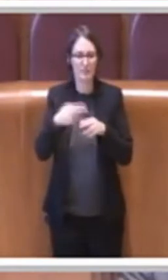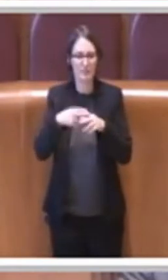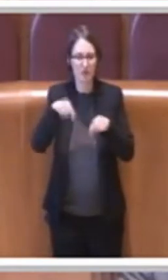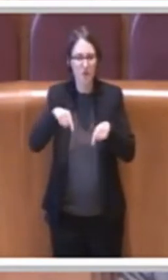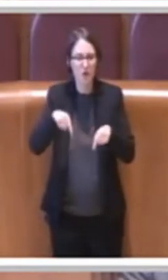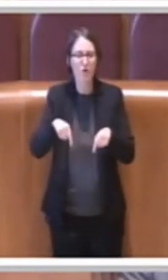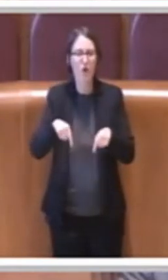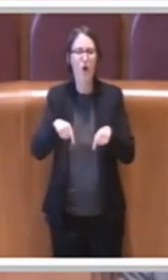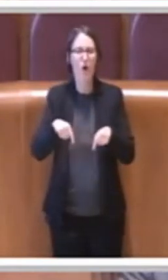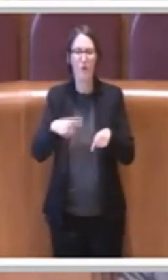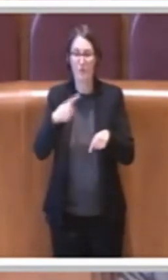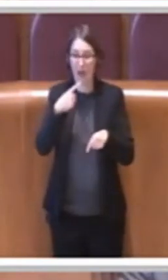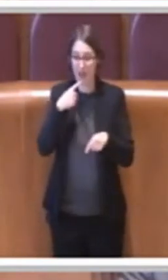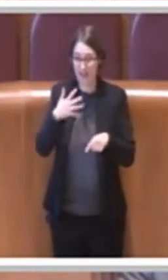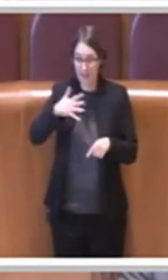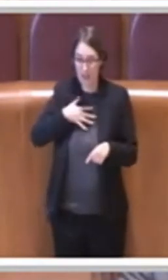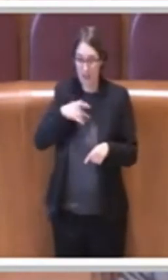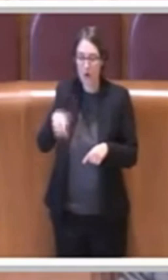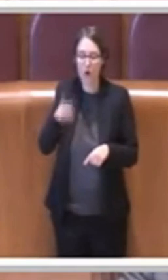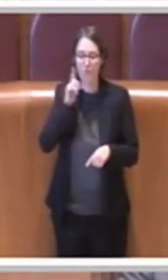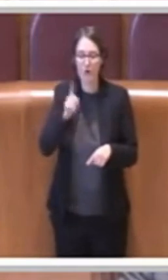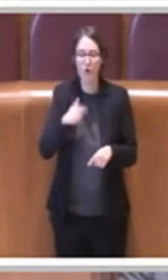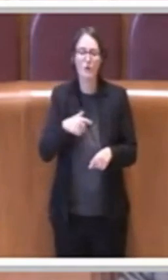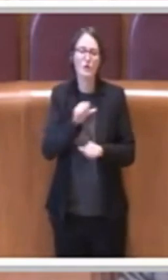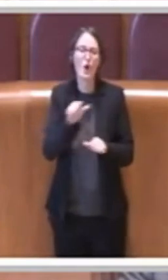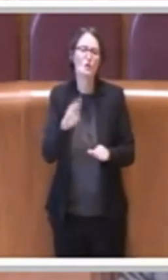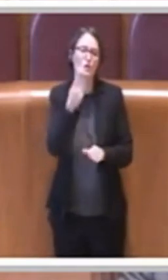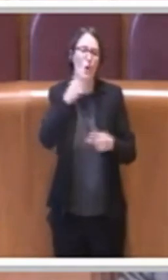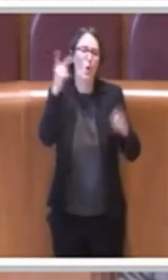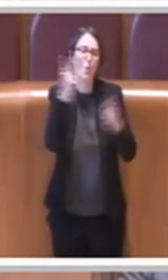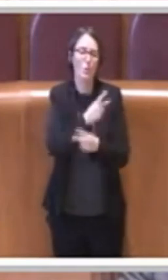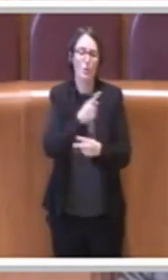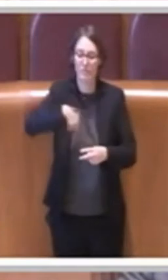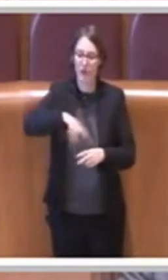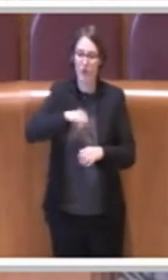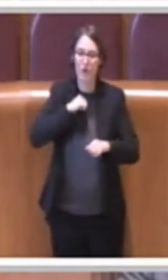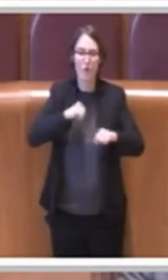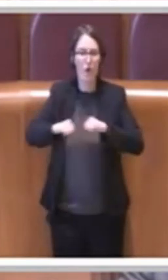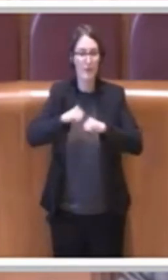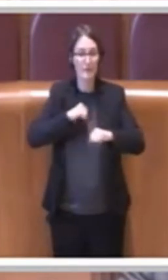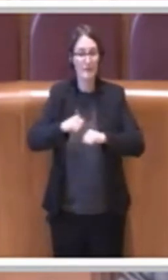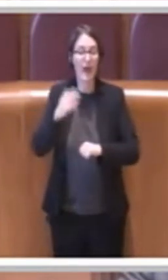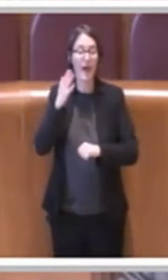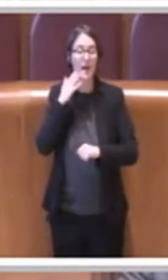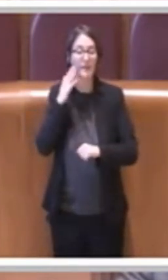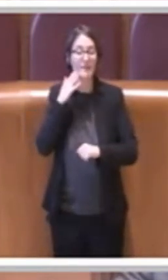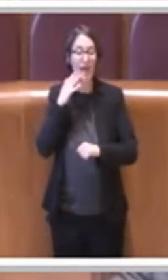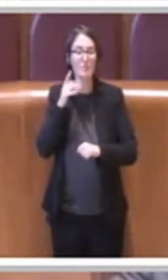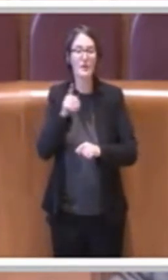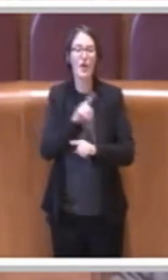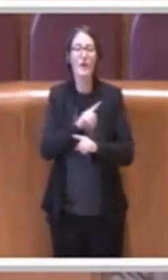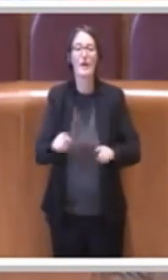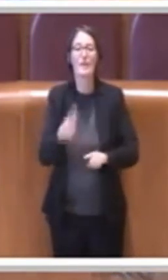non ha fatto un solo euro di debito e se l'ha fatto l'ha anche pagato e riconosciuto. Grazie.